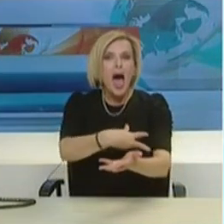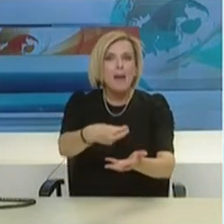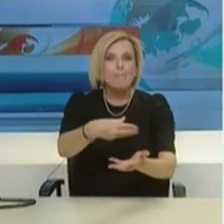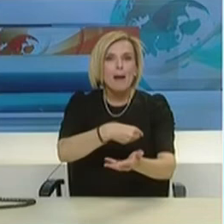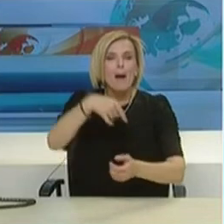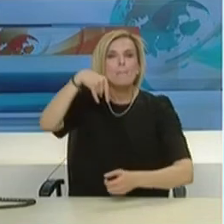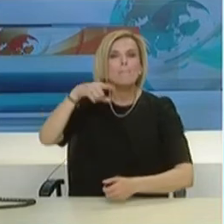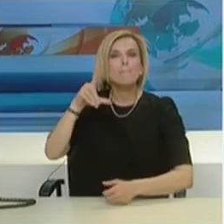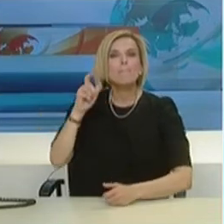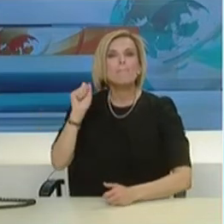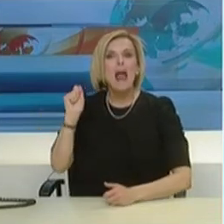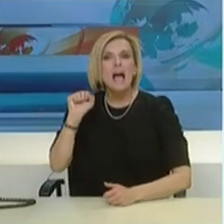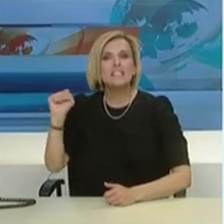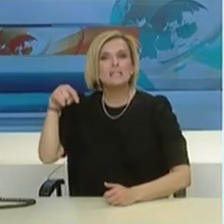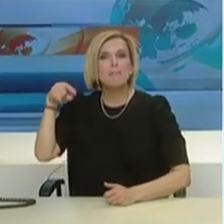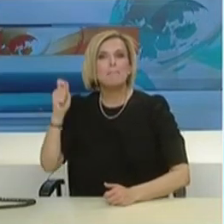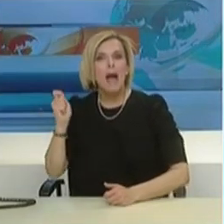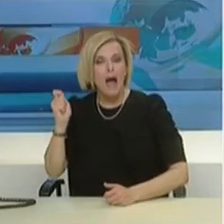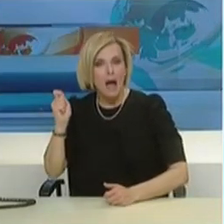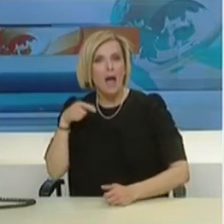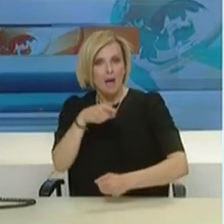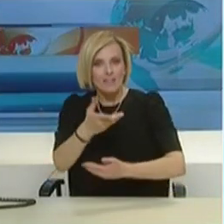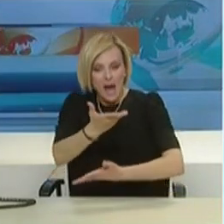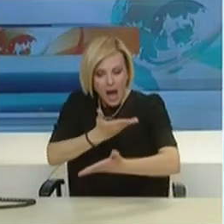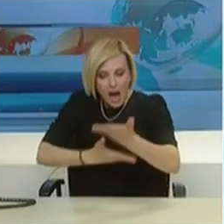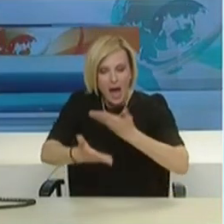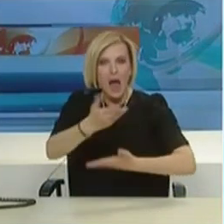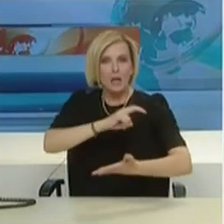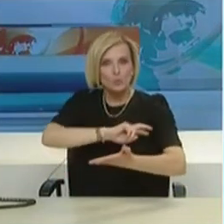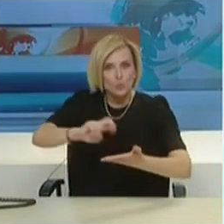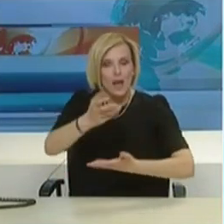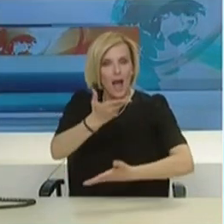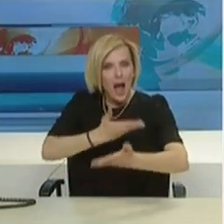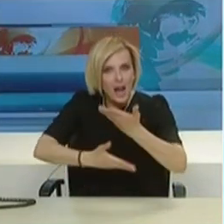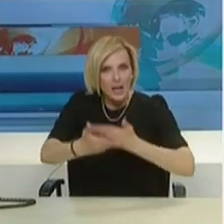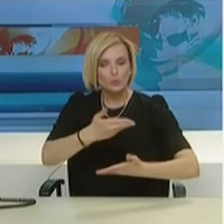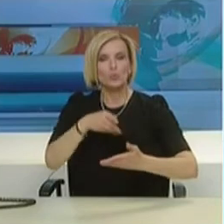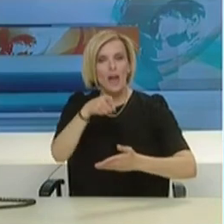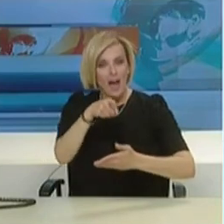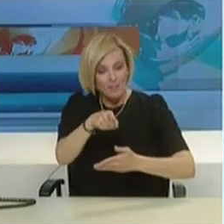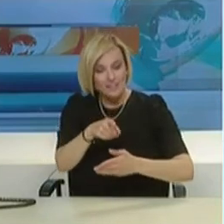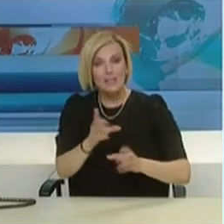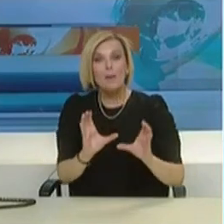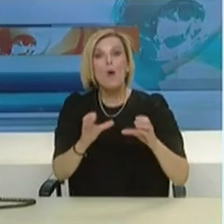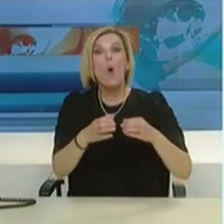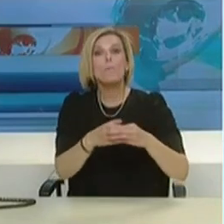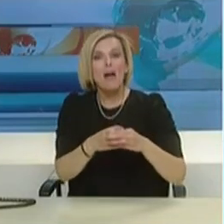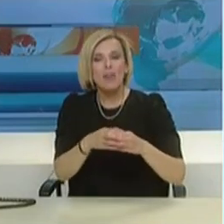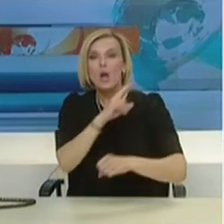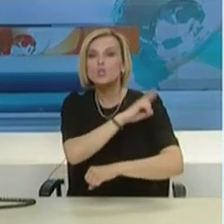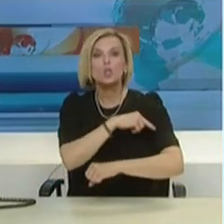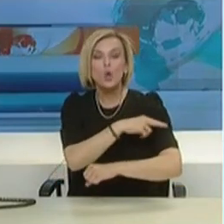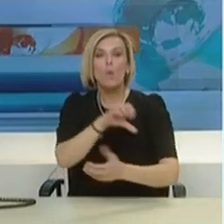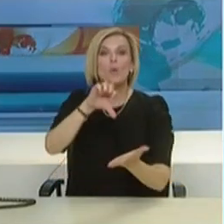αιματολόγων από το νοσοκομείο Αττικό έχει εμπλακεί στο να γράψει μια διαδικασία υπό την ηγεσία της καθηγήτριας κυρίας Παπά